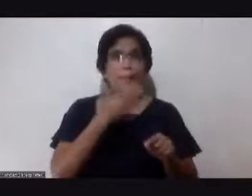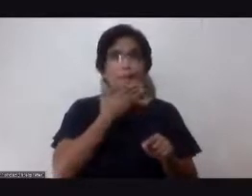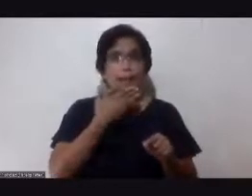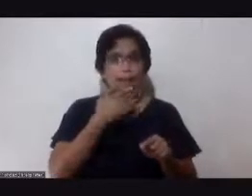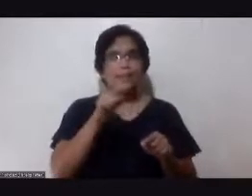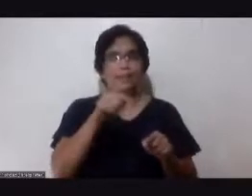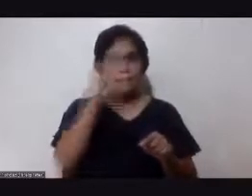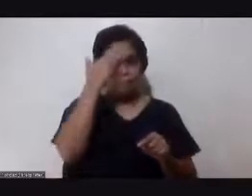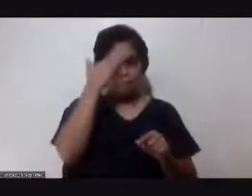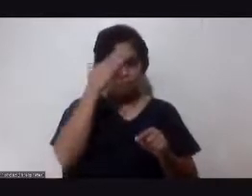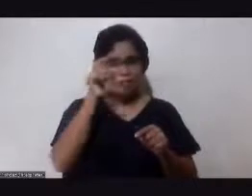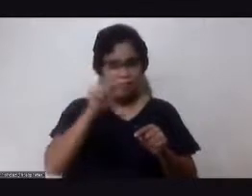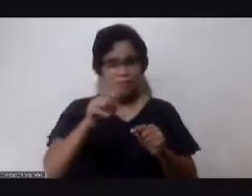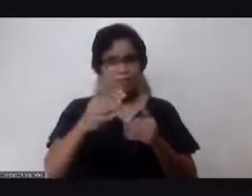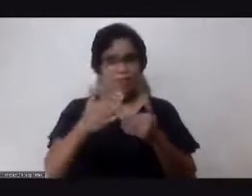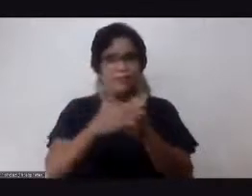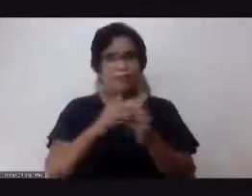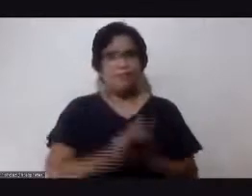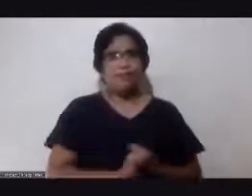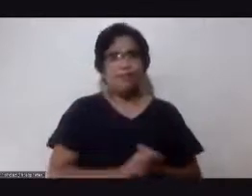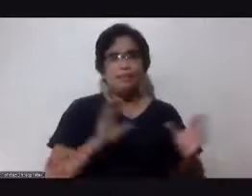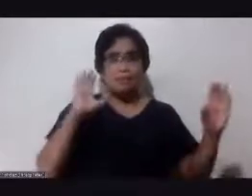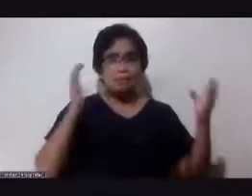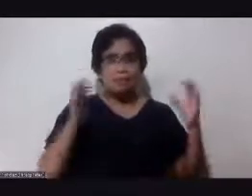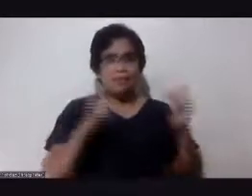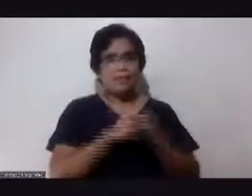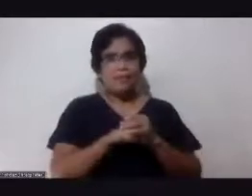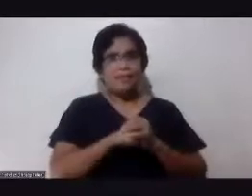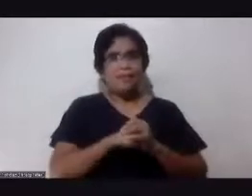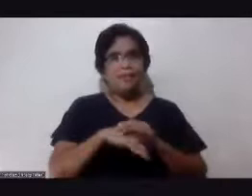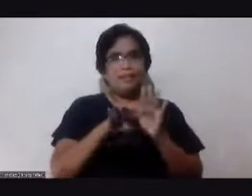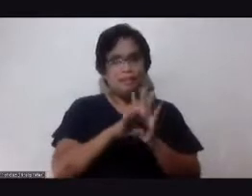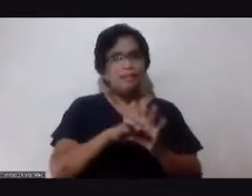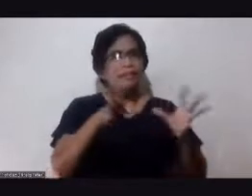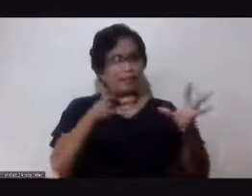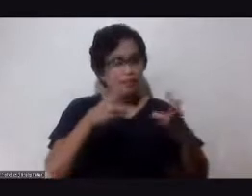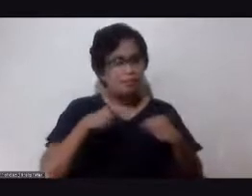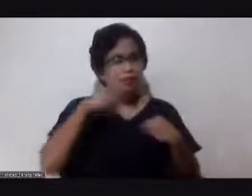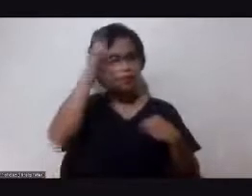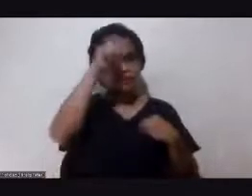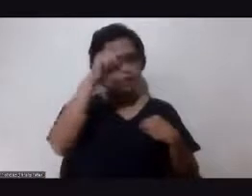tanggapin po natin yung wisdom na galing sa ating Panginoon at